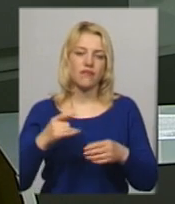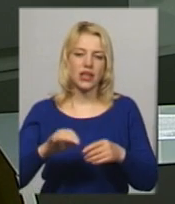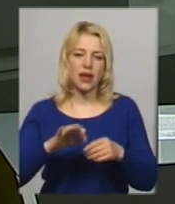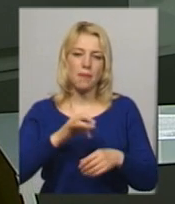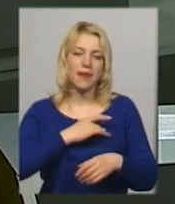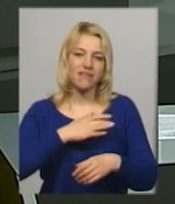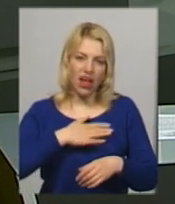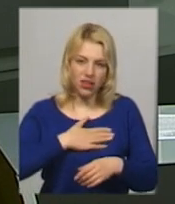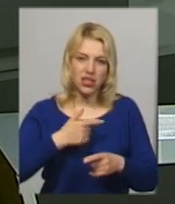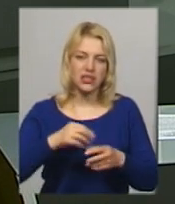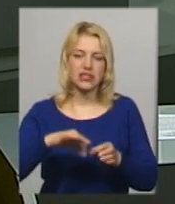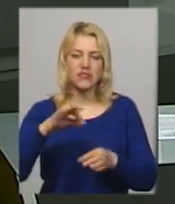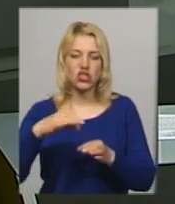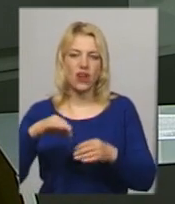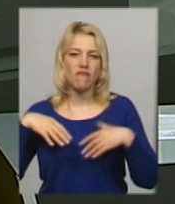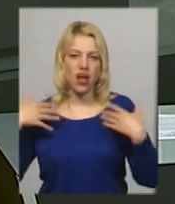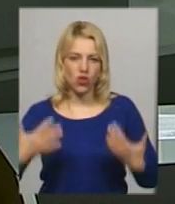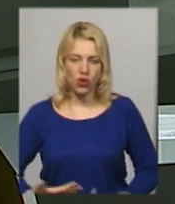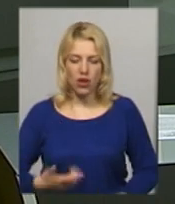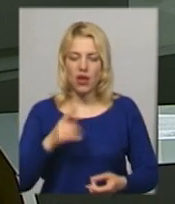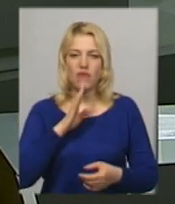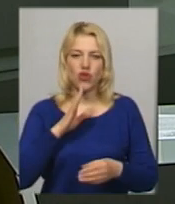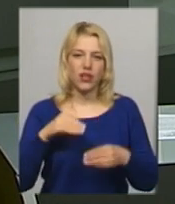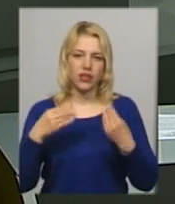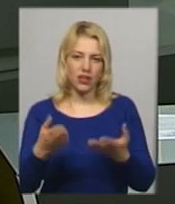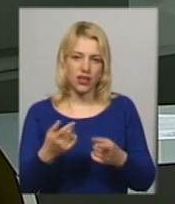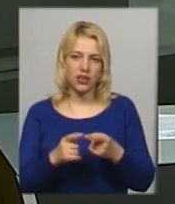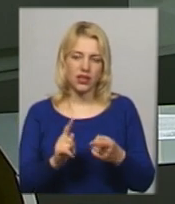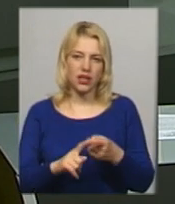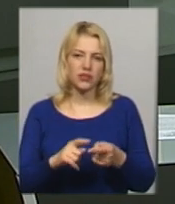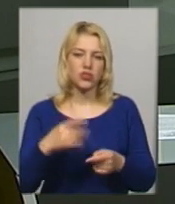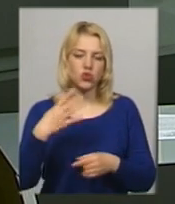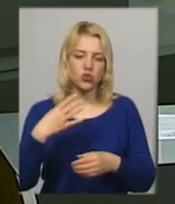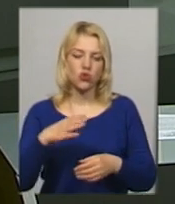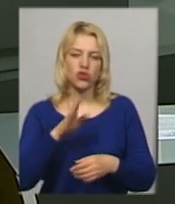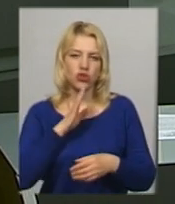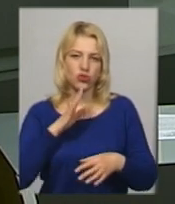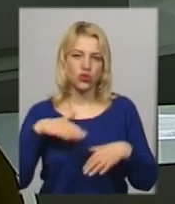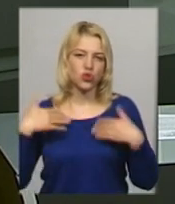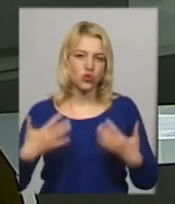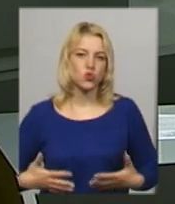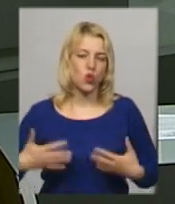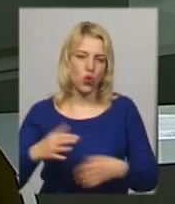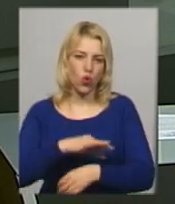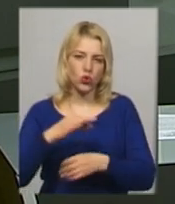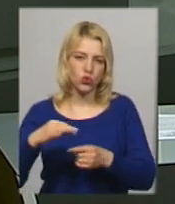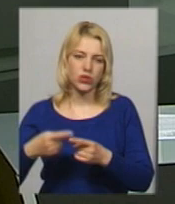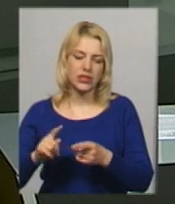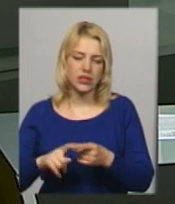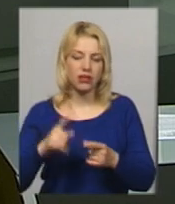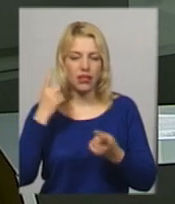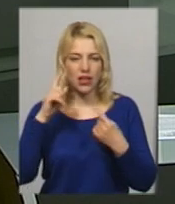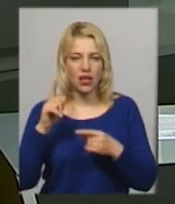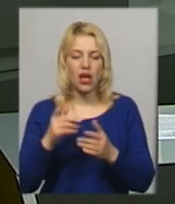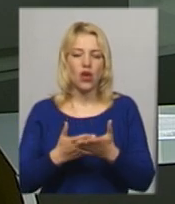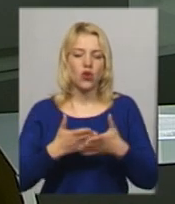Світлани Делікатної. Вона надала для одноденної експозиції понад 40 жіночих сорочок. За її словами, ідея розгорнути